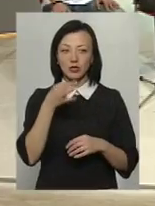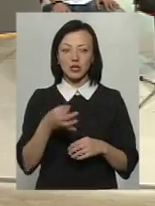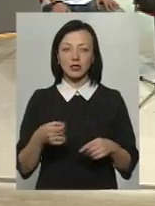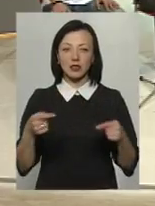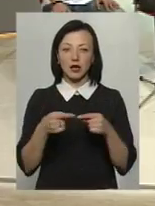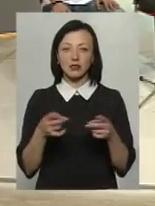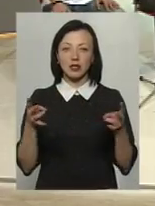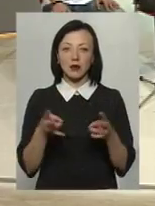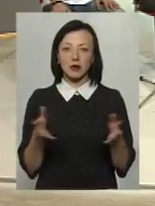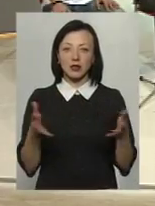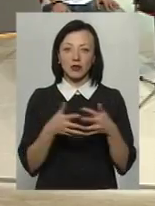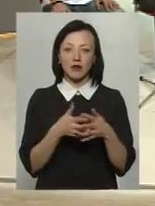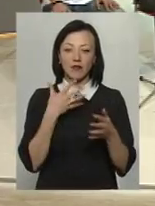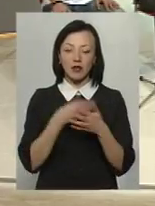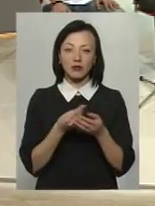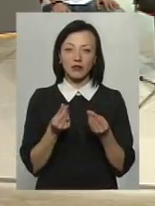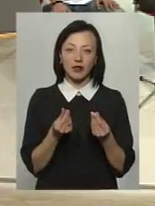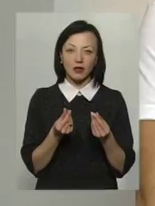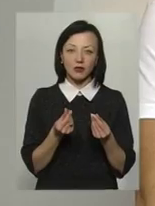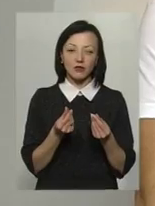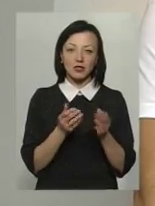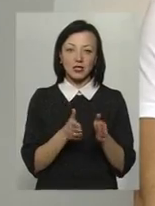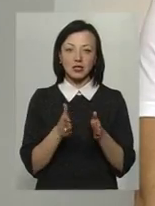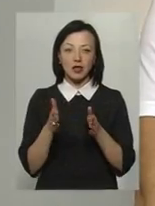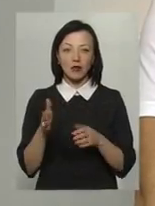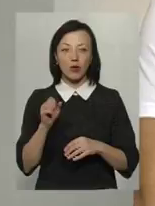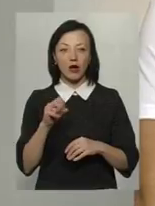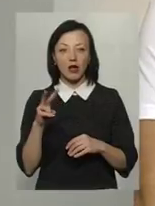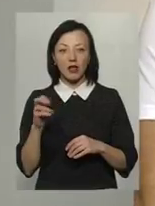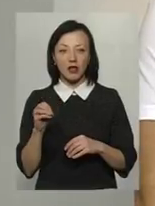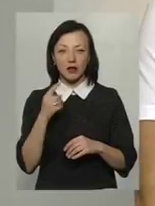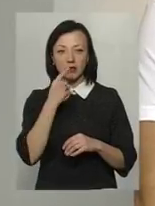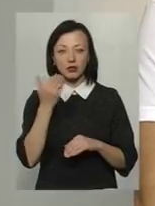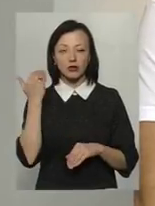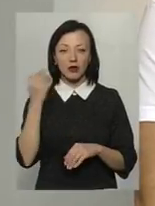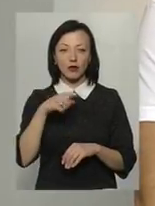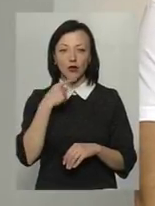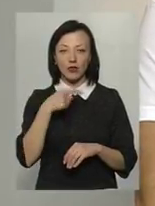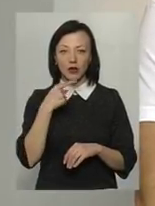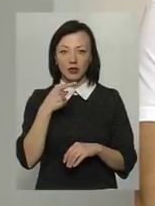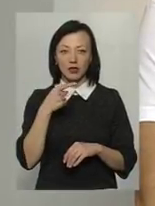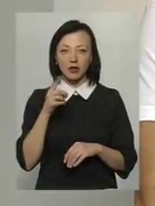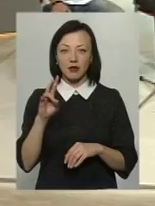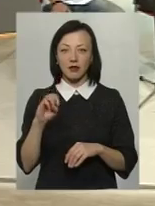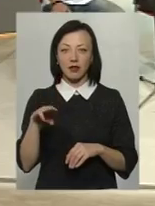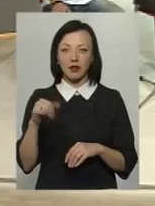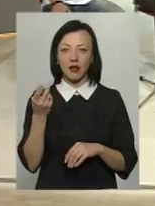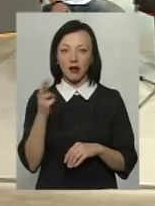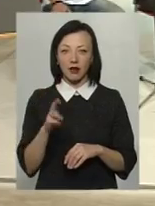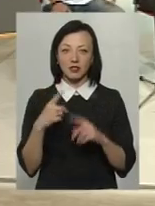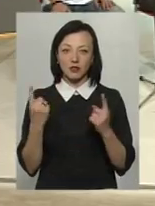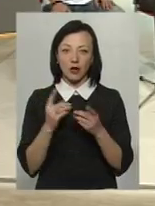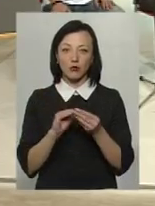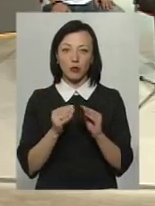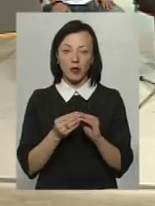треба інтегруватися в власну фінансову систему, але ми нещодавно говорили з пані Наталією, вона живе і має звичайну